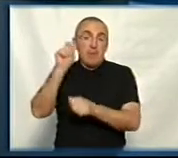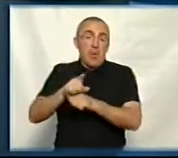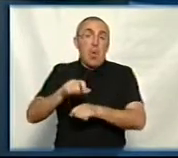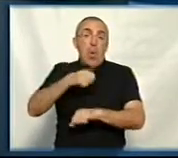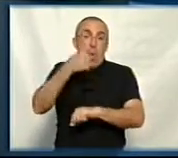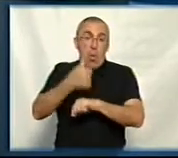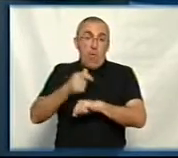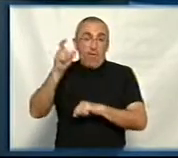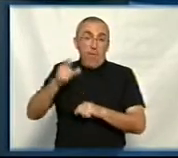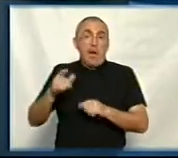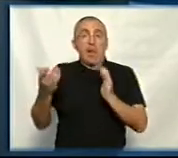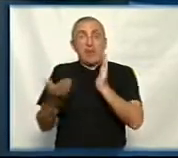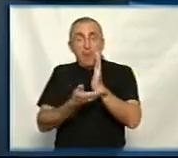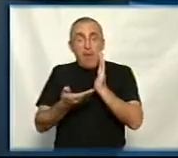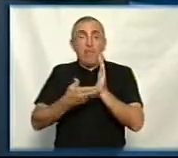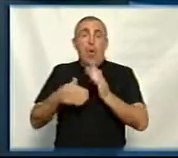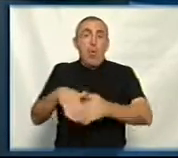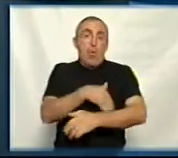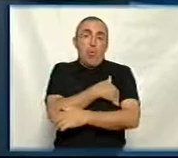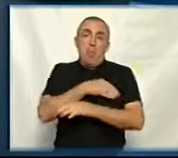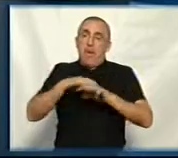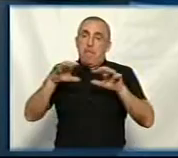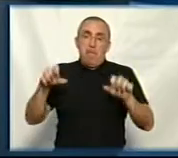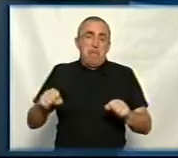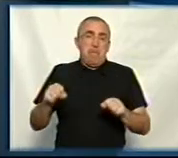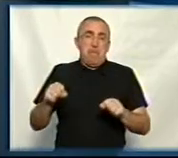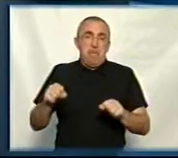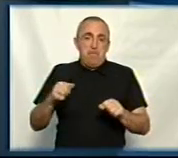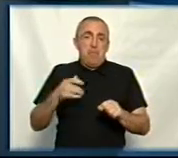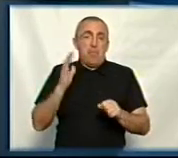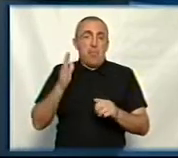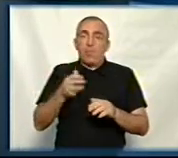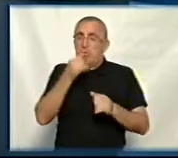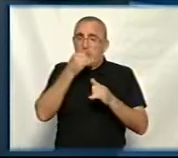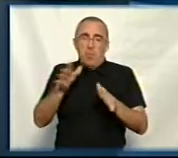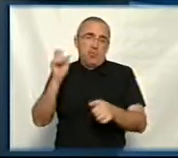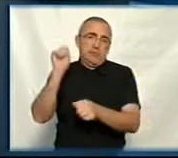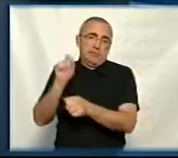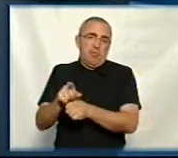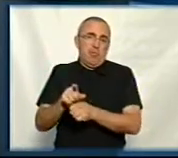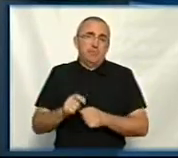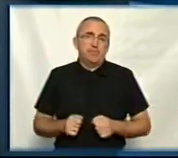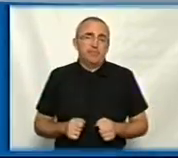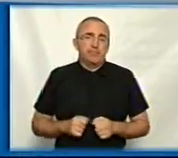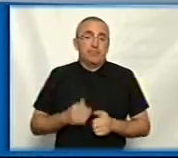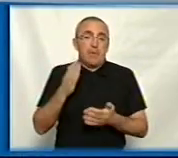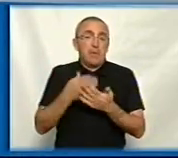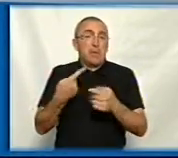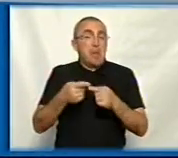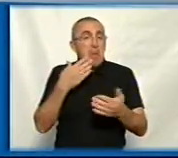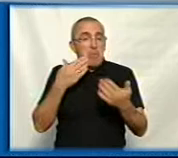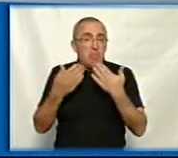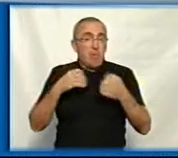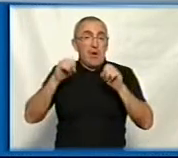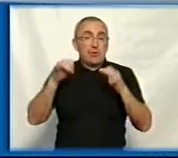голови, то він не І самі дерева – це комунальне майно. то тут же просто вони не зможуть бути замовниками. Є така ще позиція, що